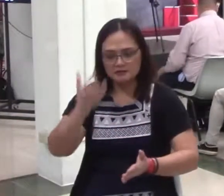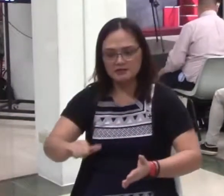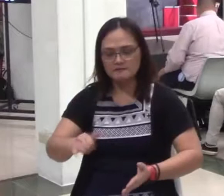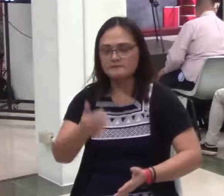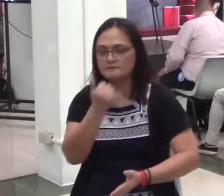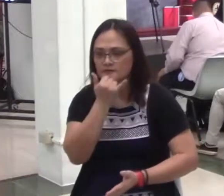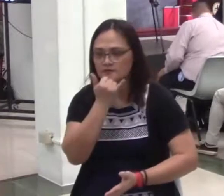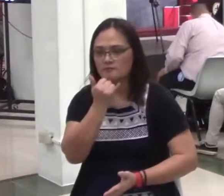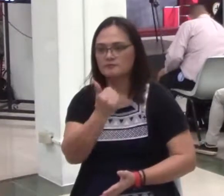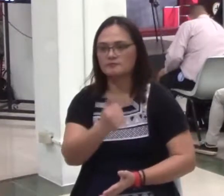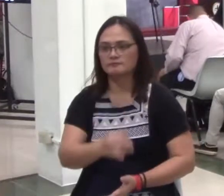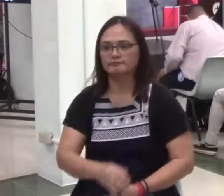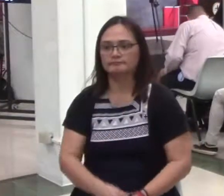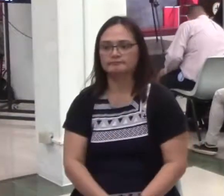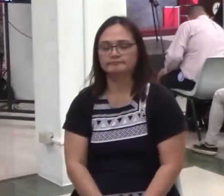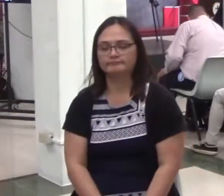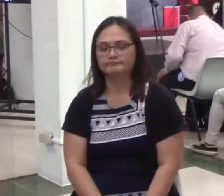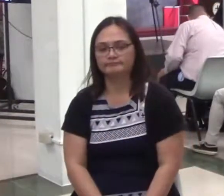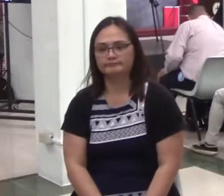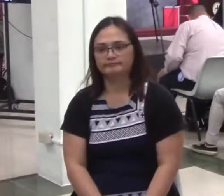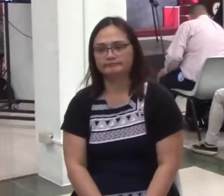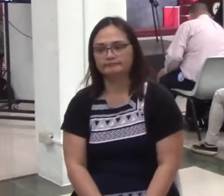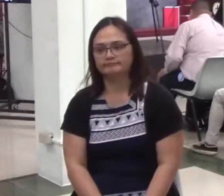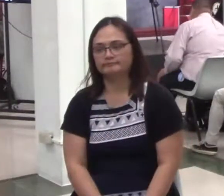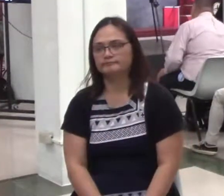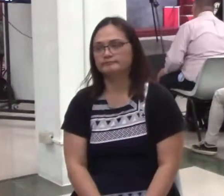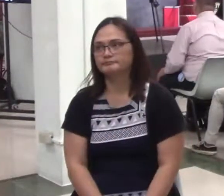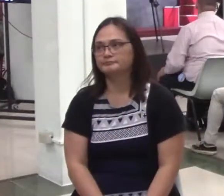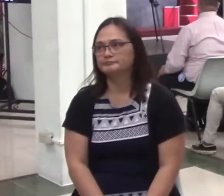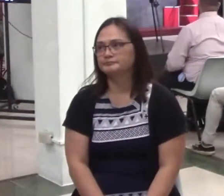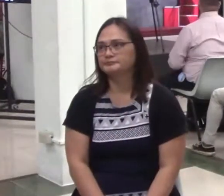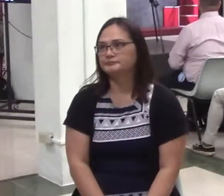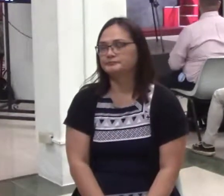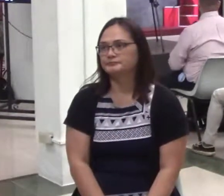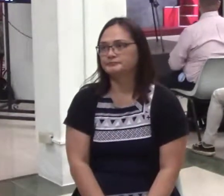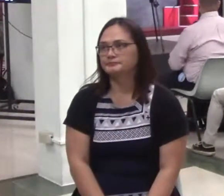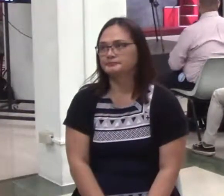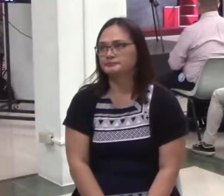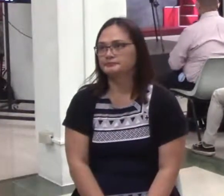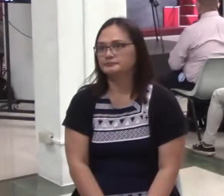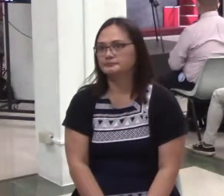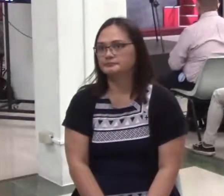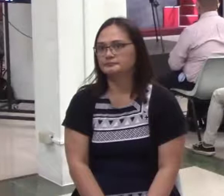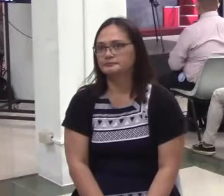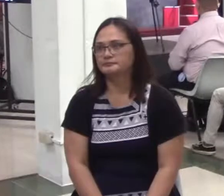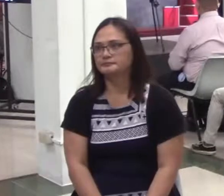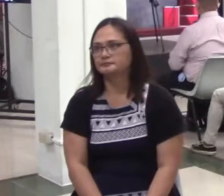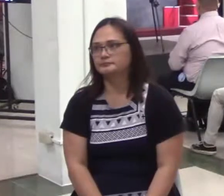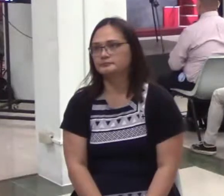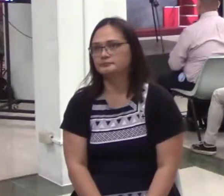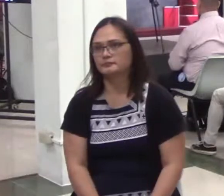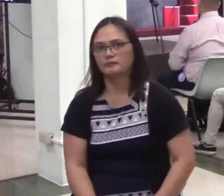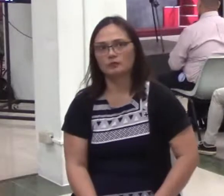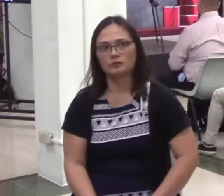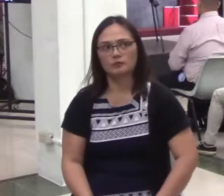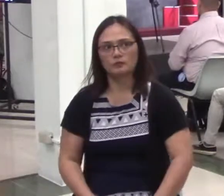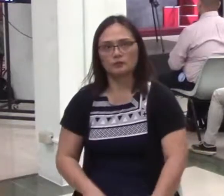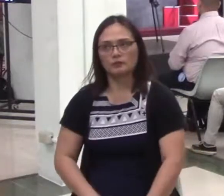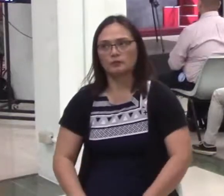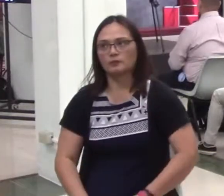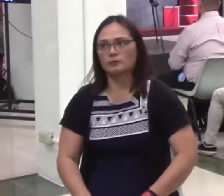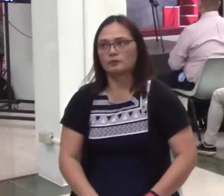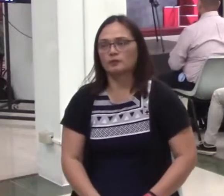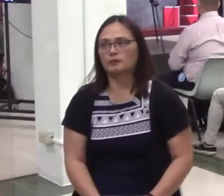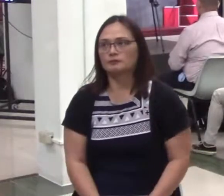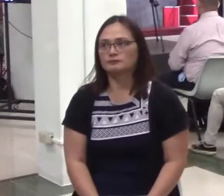Okay? Pero naman, ilagay natin ang ating karapatan na mas mahalaga